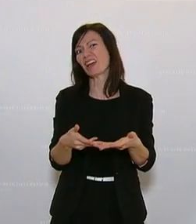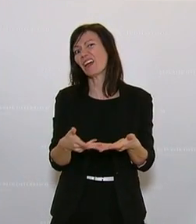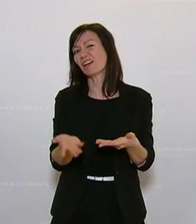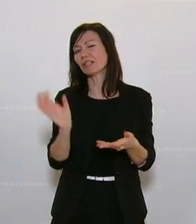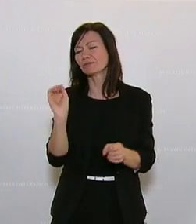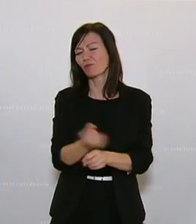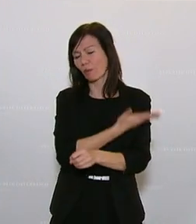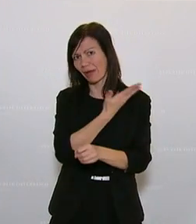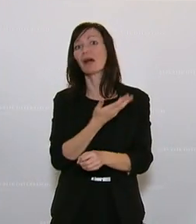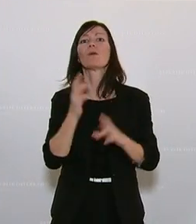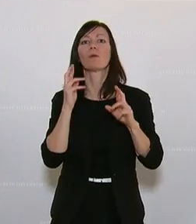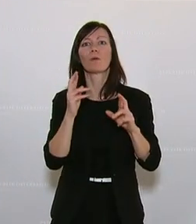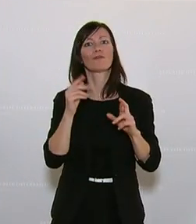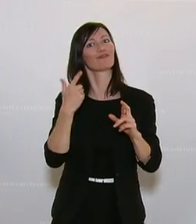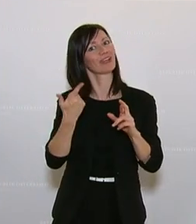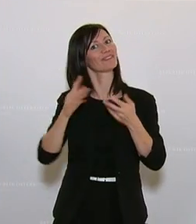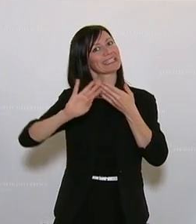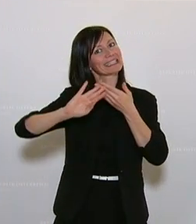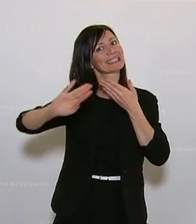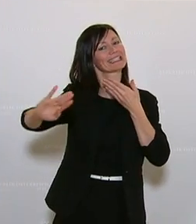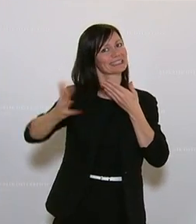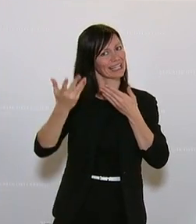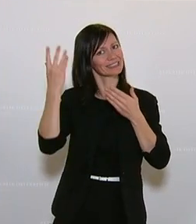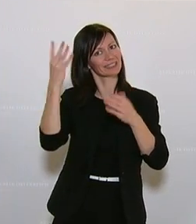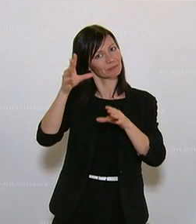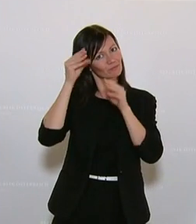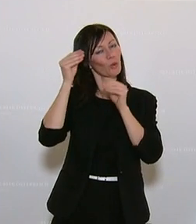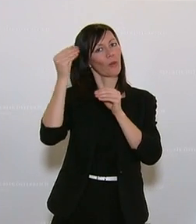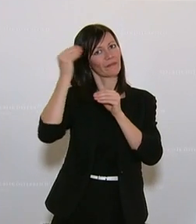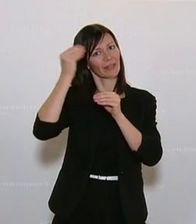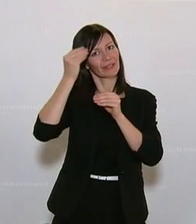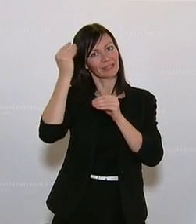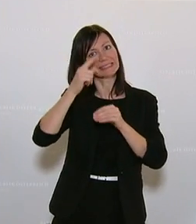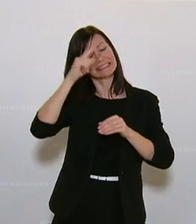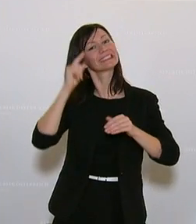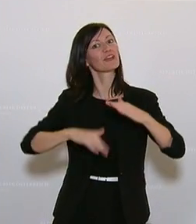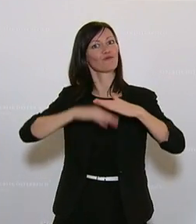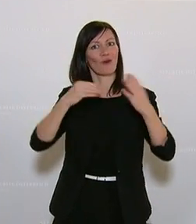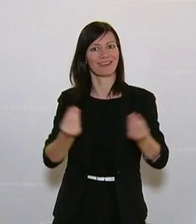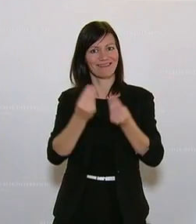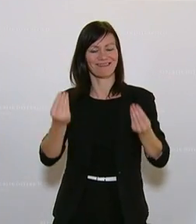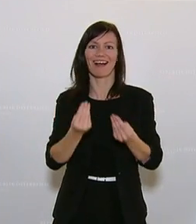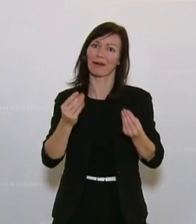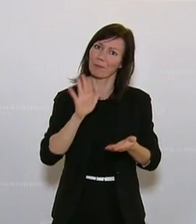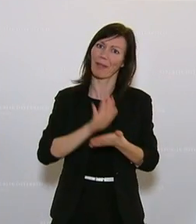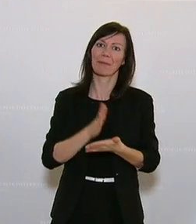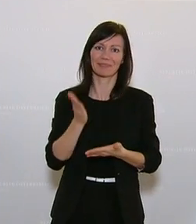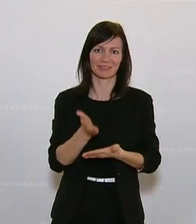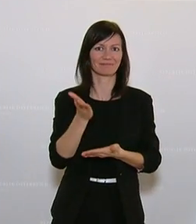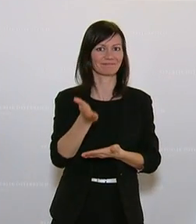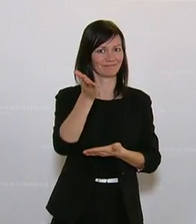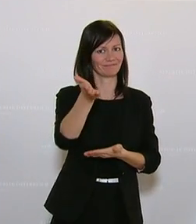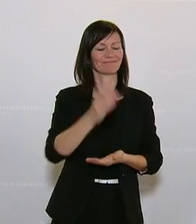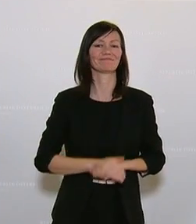werden die sinnvollen Teile von Distance Learning mit Sicherheit weitergenommen und weitergeführt werden. Das Zweite, was ich auch